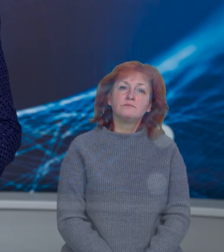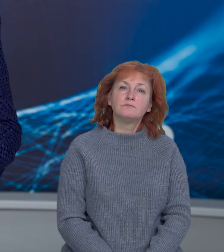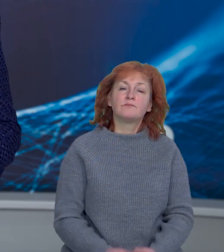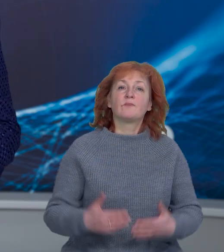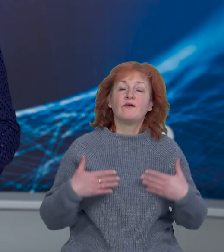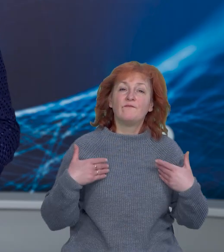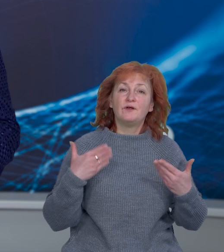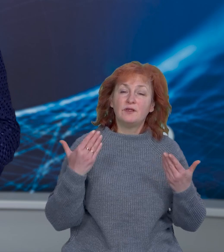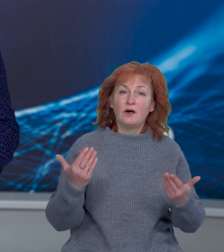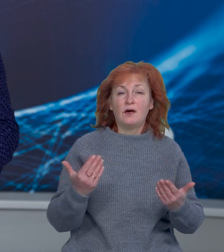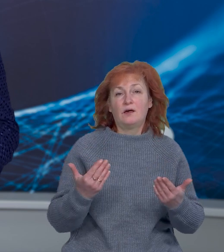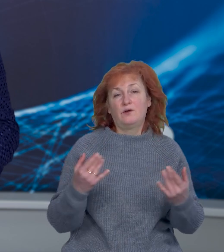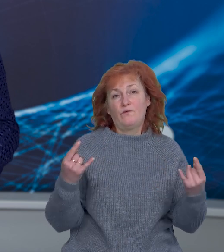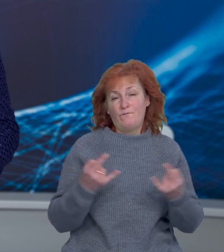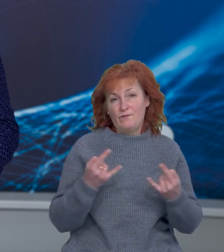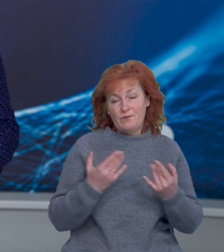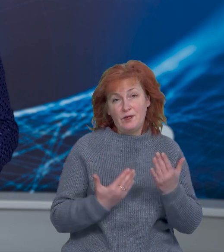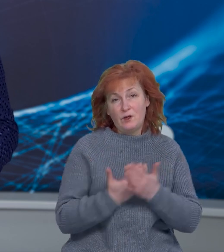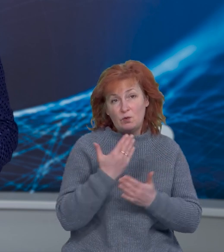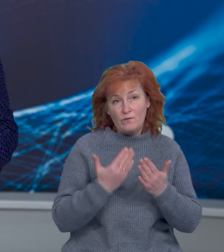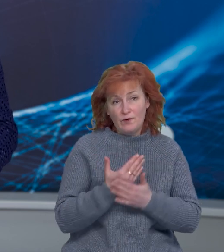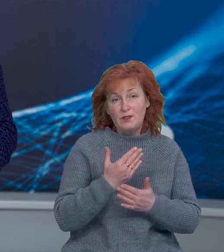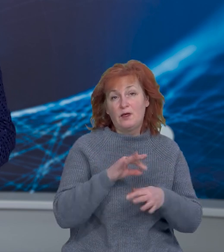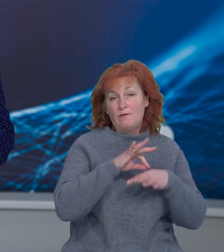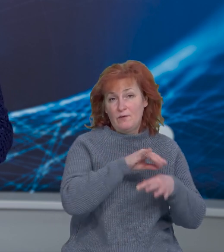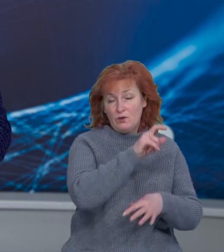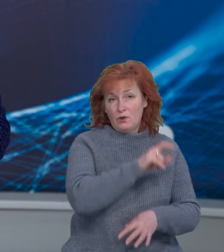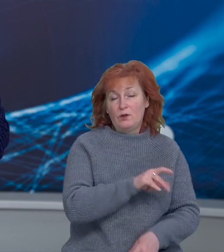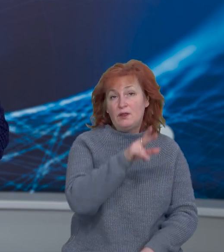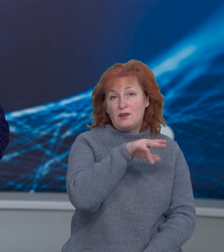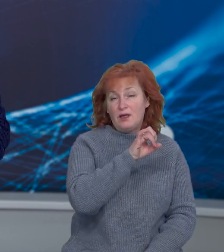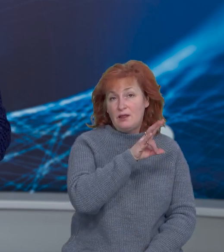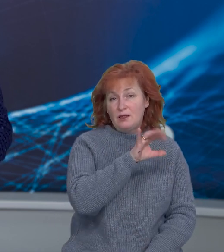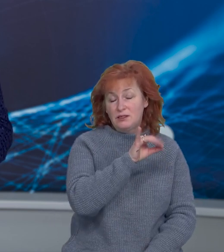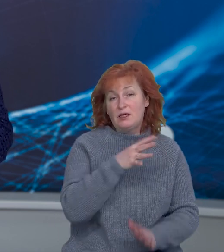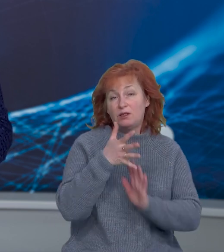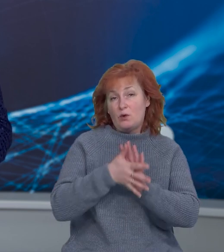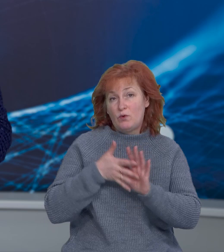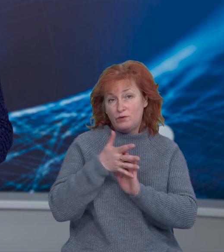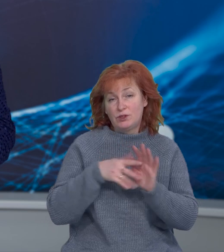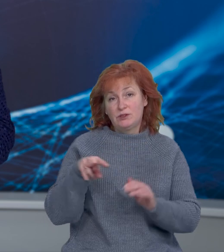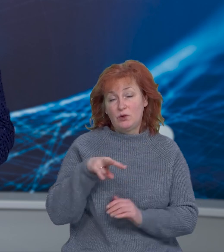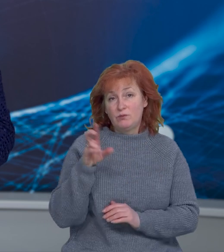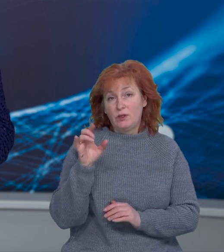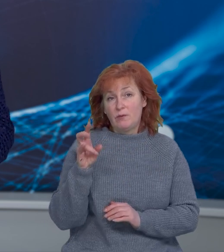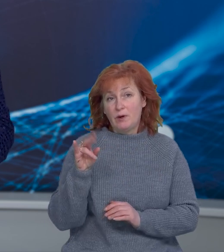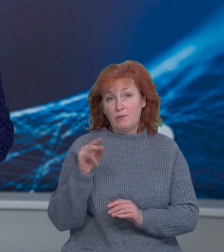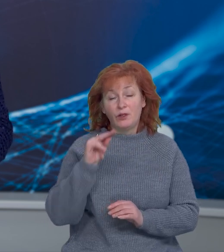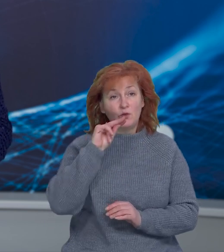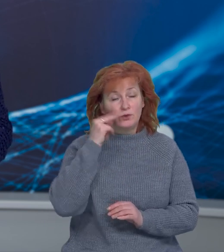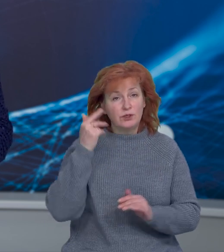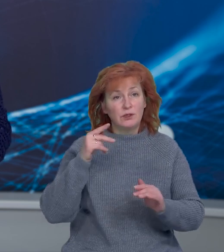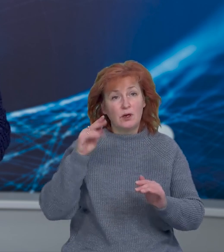Вітаю в ефірі новини. Мене звати Олександра Денисенко, мовою жестів перекладає Людмила Бабенко. У Чернігові